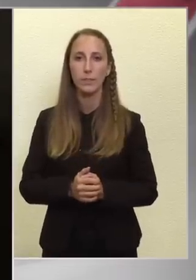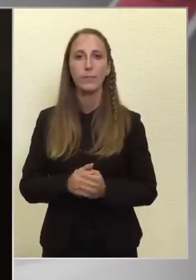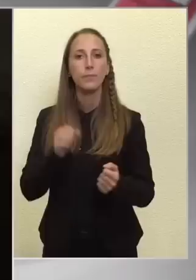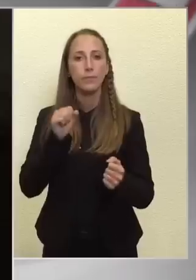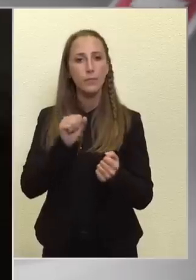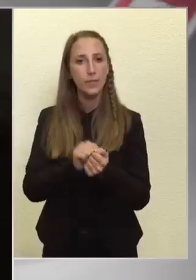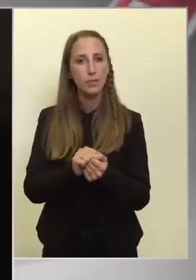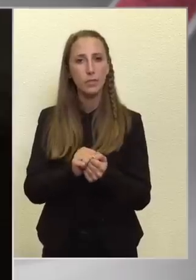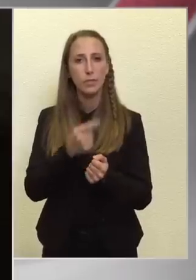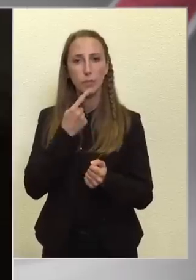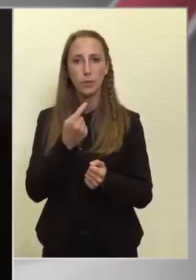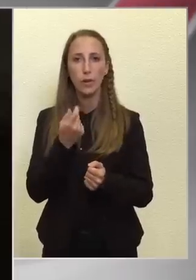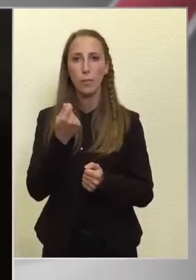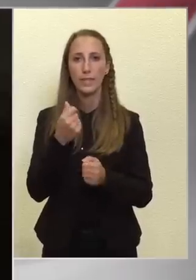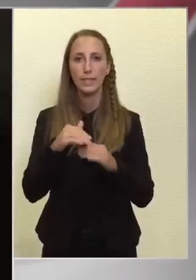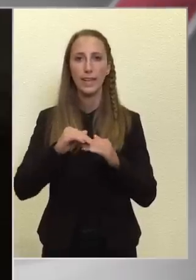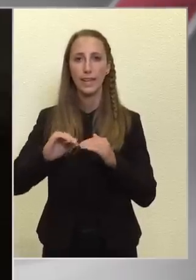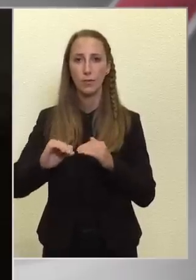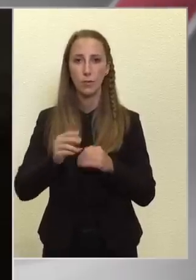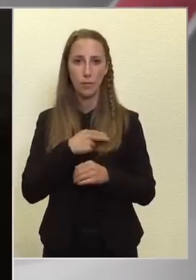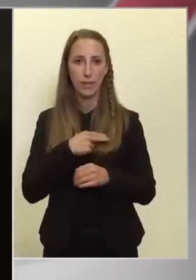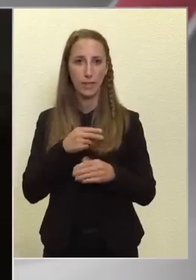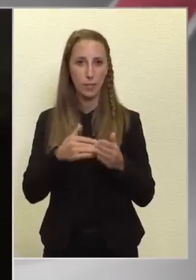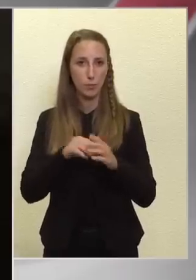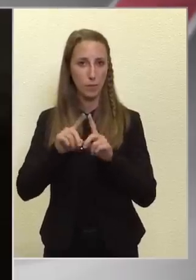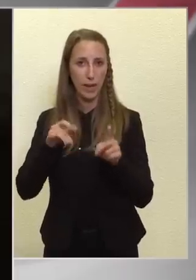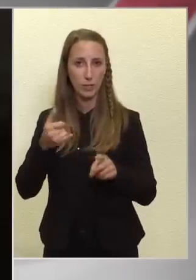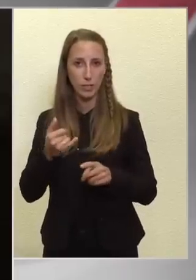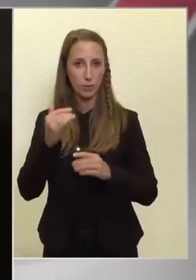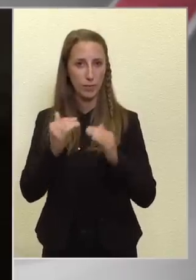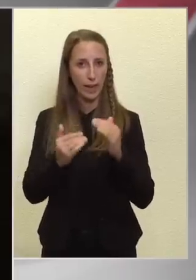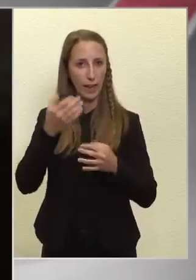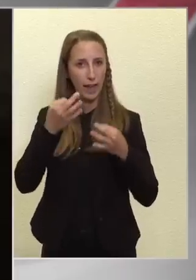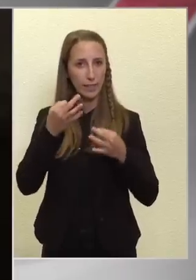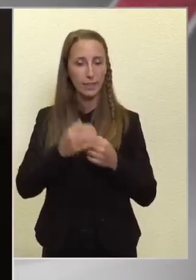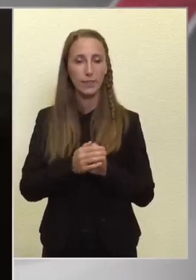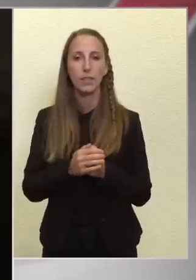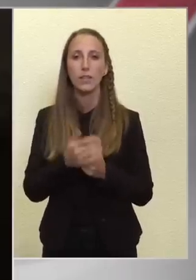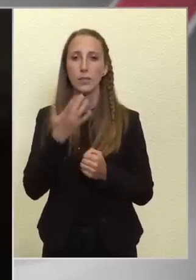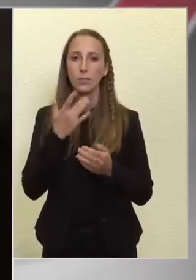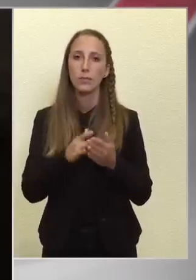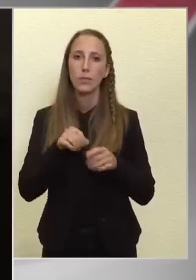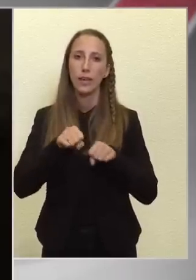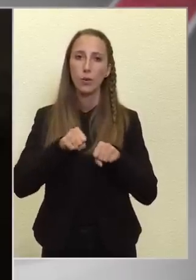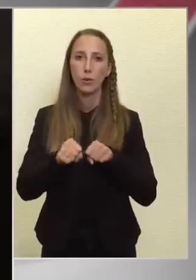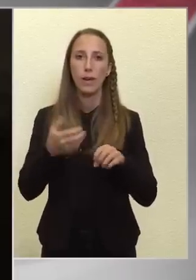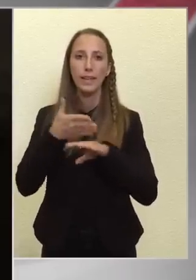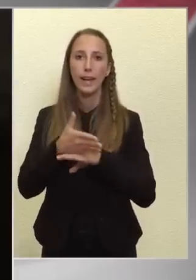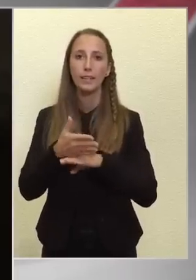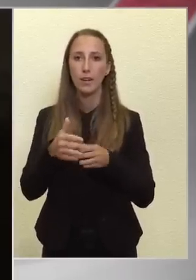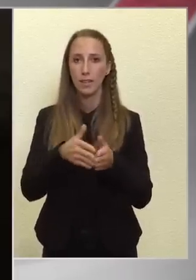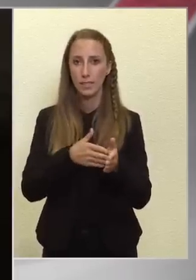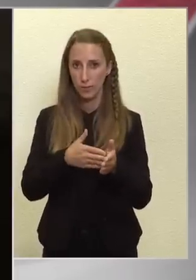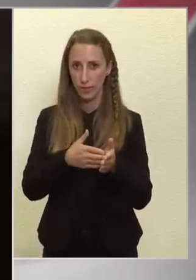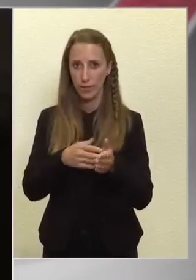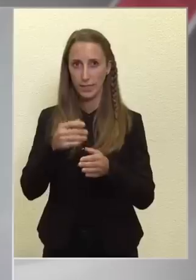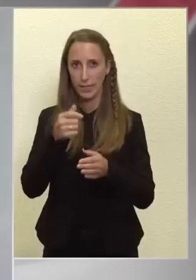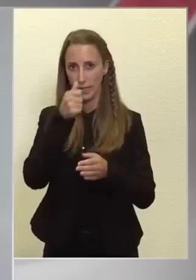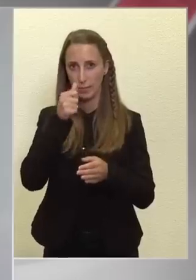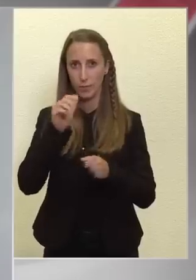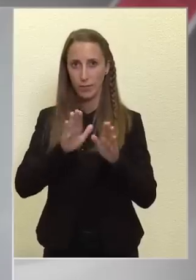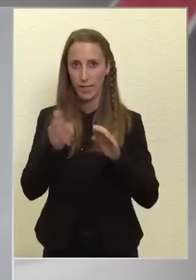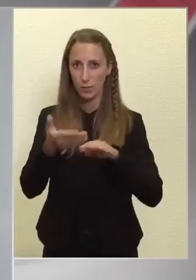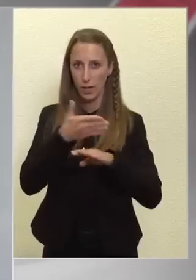Biztos, hogy mondjuk csak a pénzen kívül nem érdemes még mást is mérlegelni egy ilyen, mondjuk egy kormány által kezdményzett hukszit népszavadás előtt?